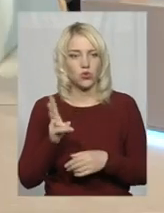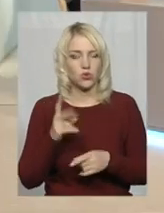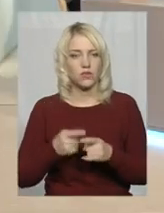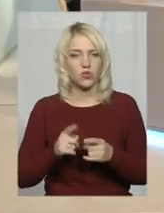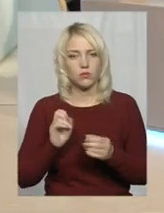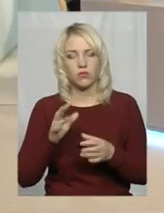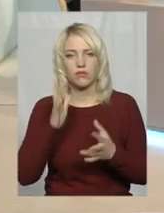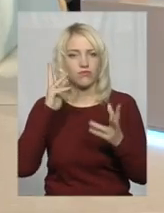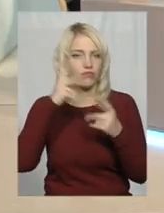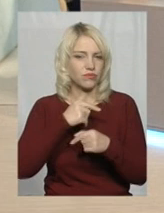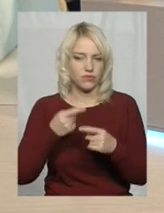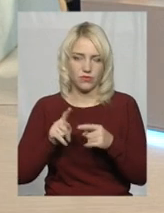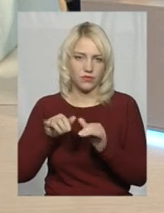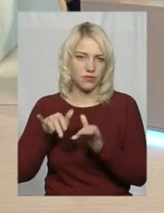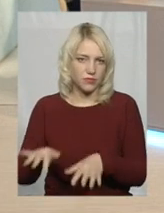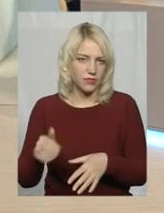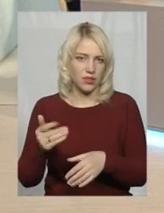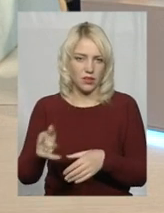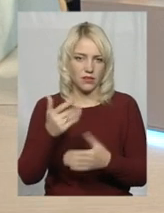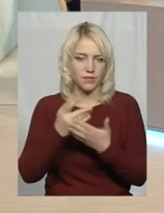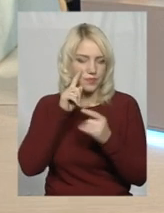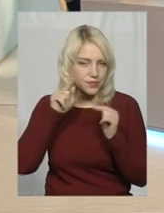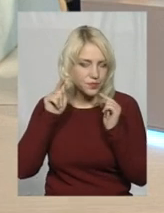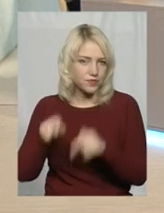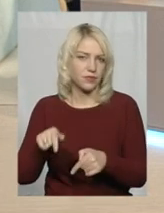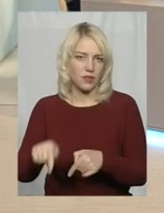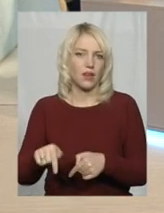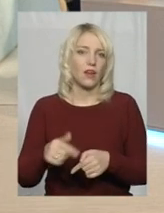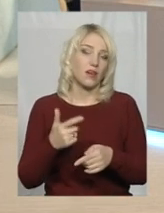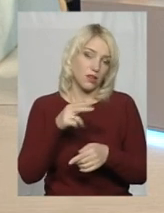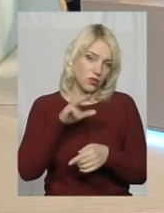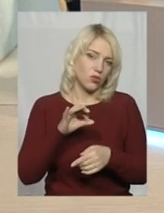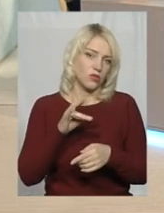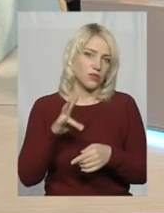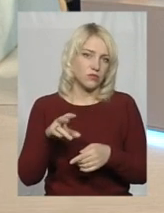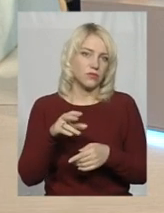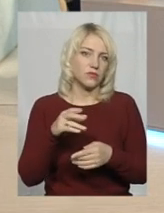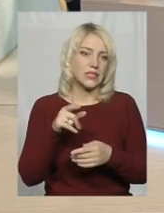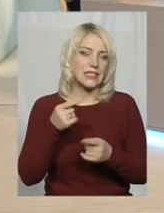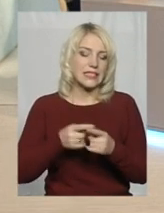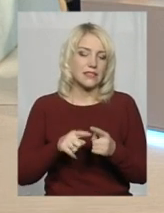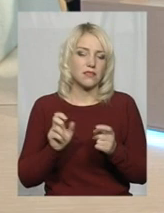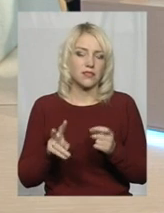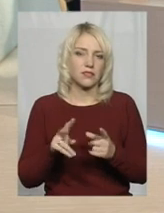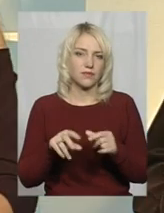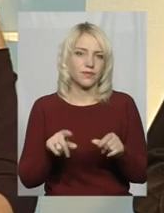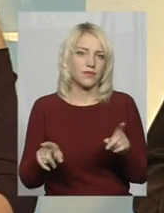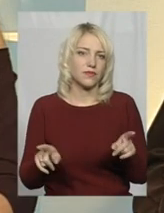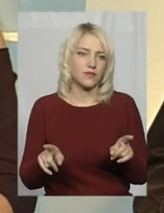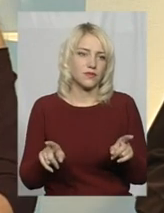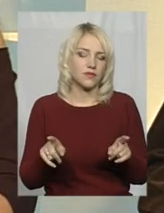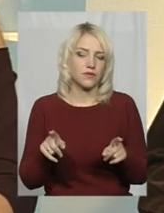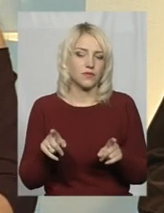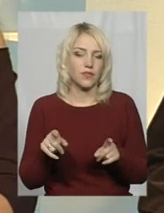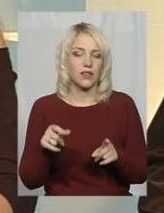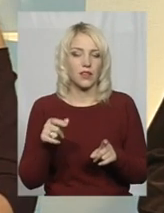кохається, то і хтось на тому зациклюється. Ну, але те, оцю сторону я би, ту сторону